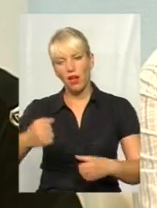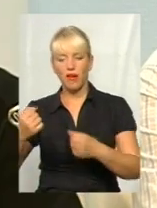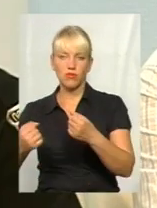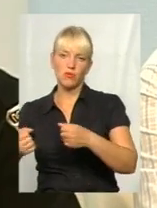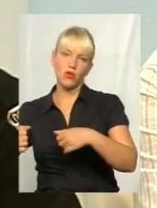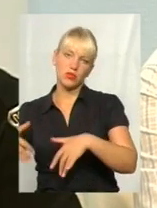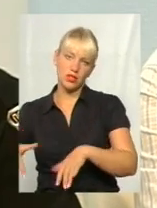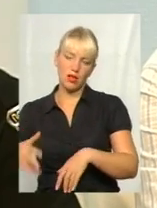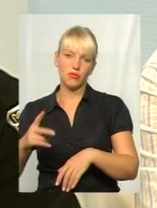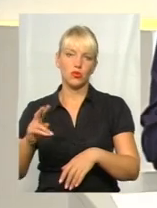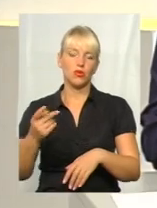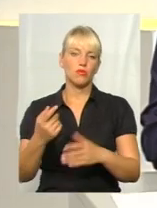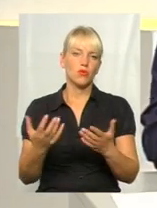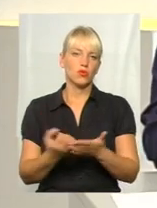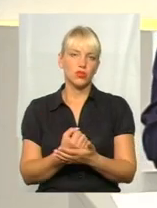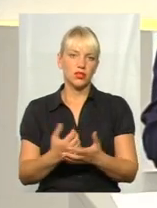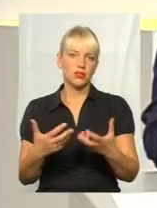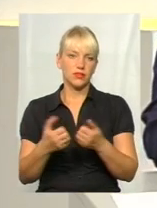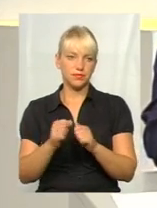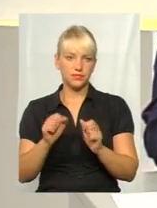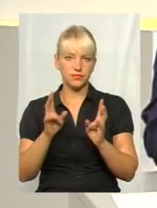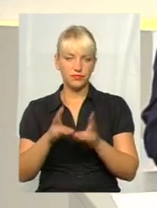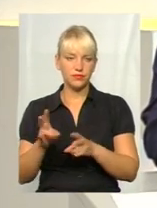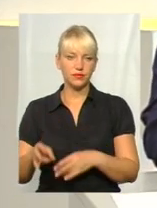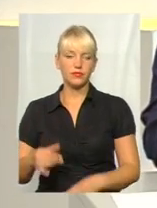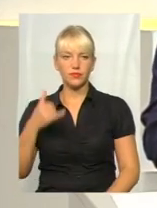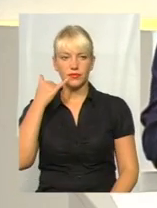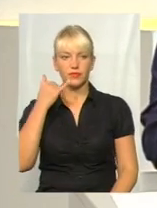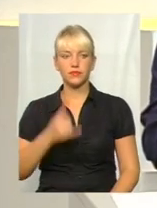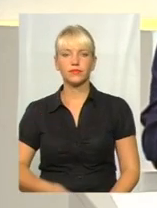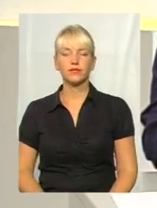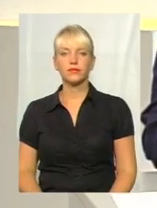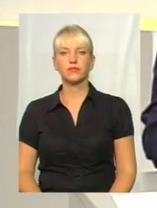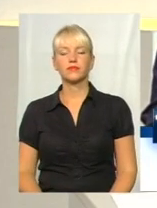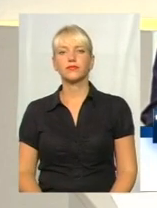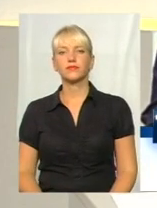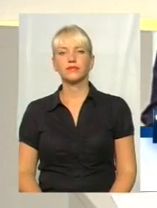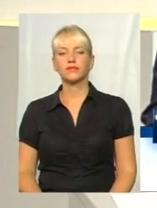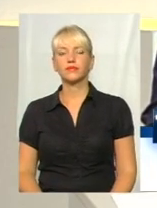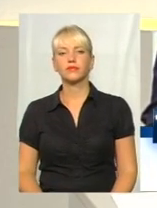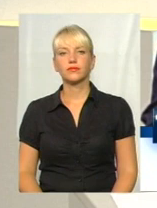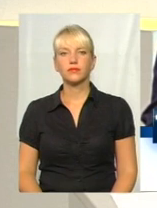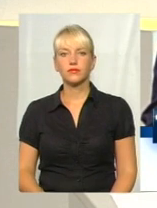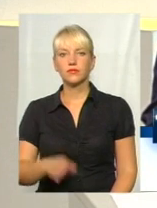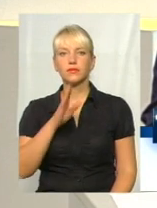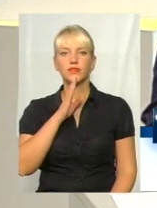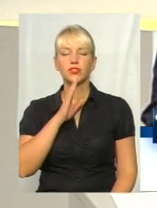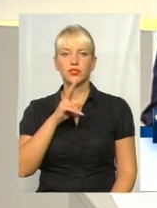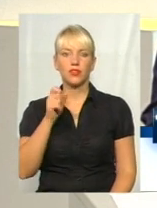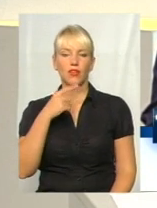може ні. Дякую, пане Микола, хочемо почути нашого телеглядача, в нас є ще один дзвінок. Доброго дня. Так, я слухаю.